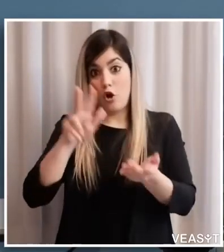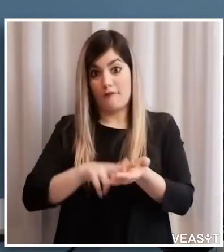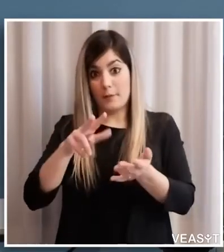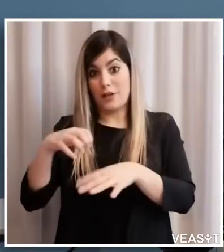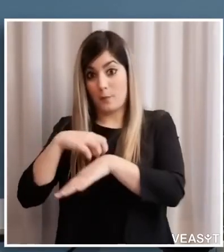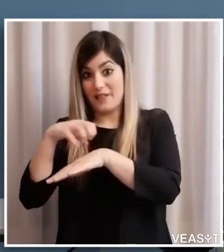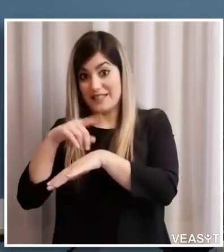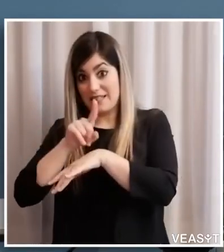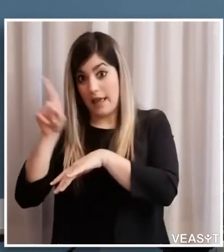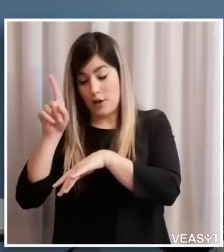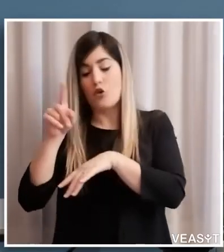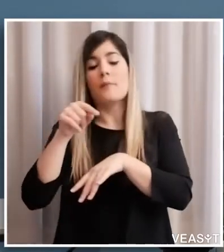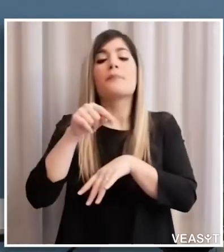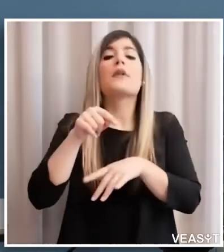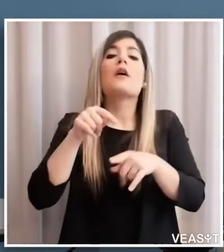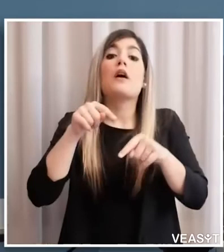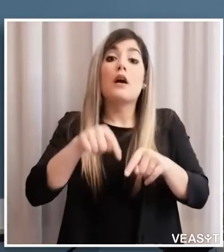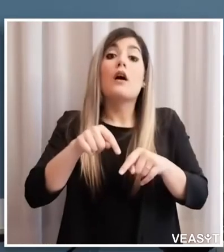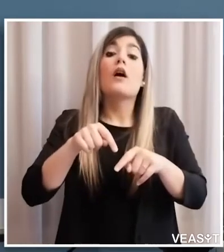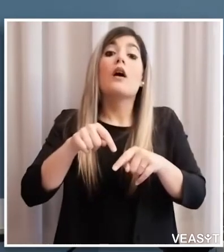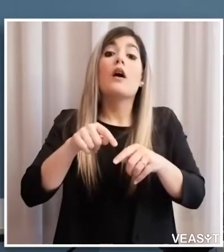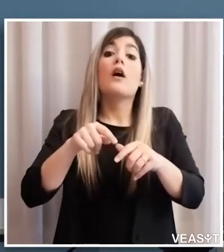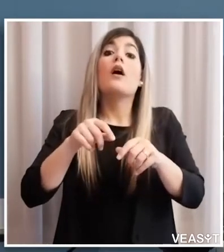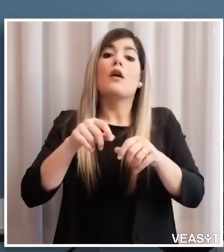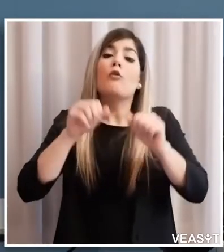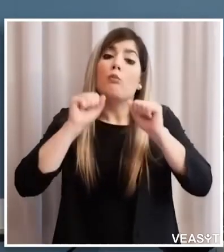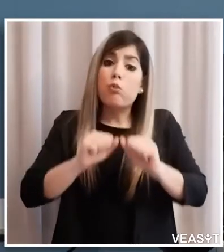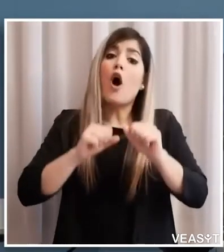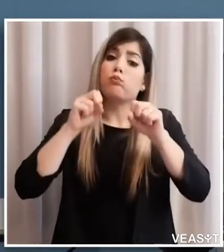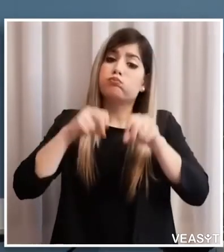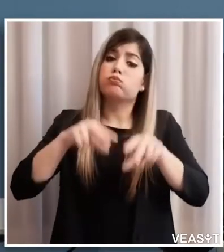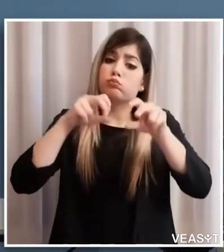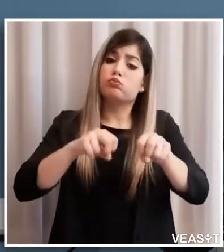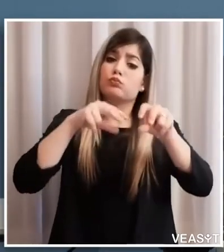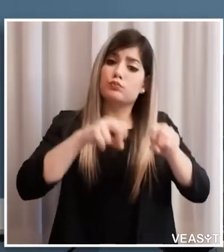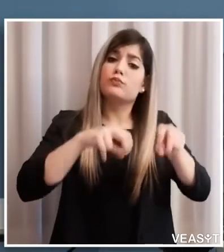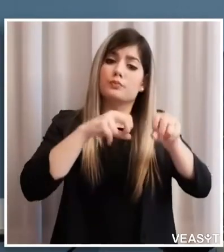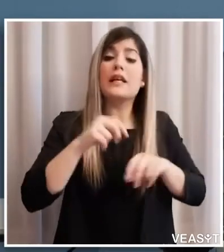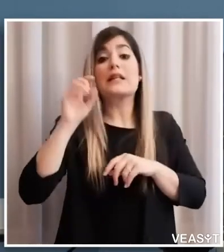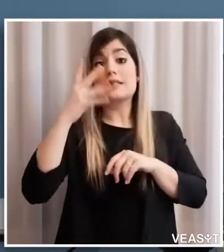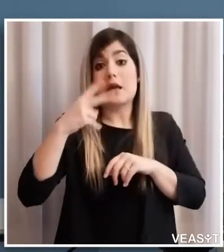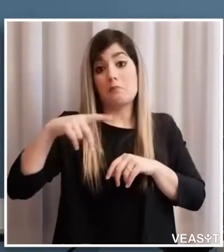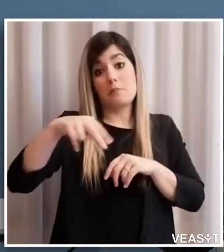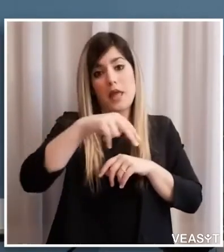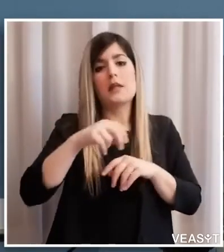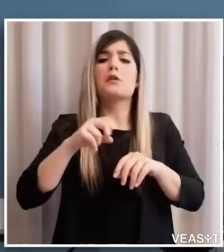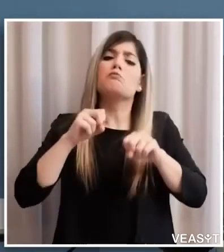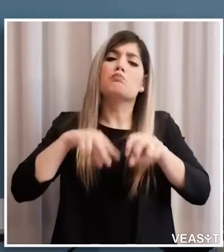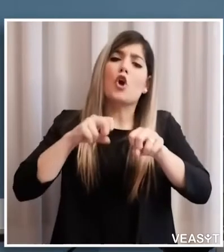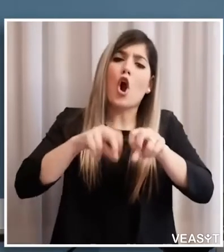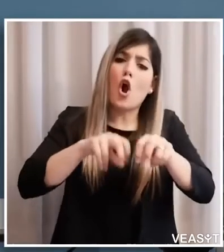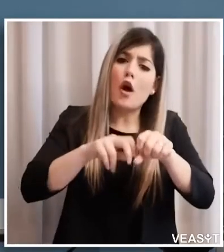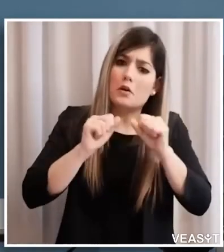anche il jogging è ammesso perché diciamo quando ci si muove a piedi anche correndo questo fa parte dell'attività